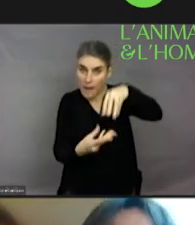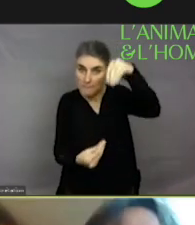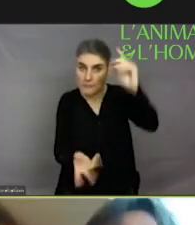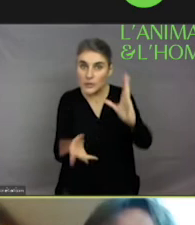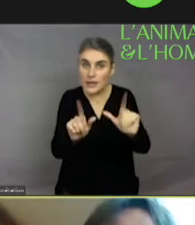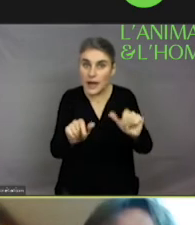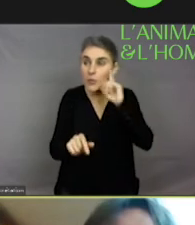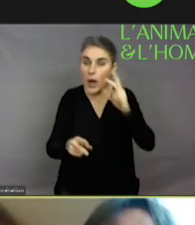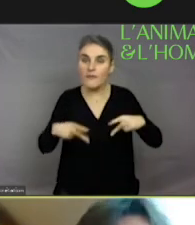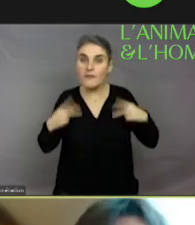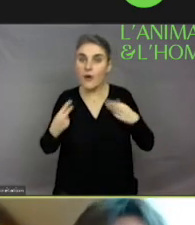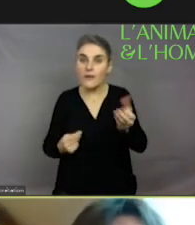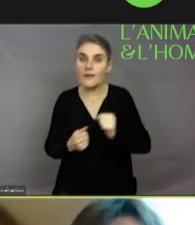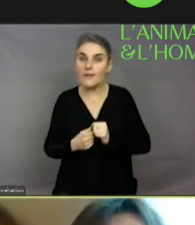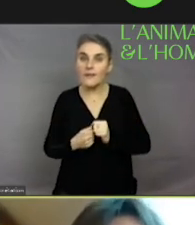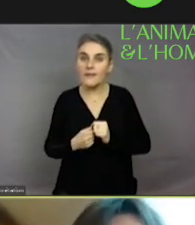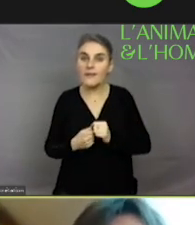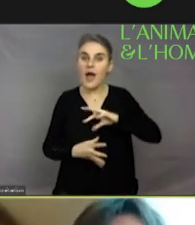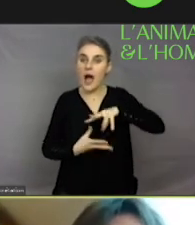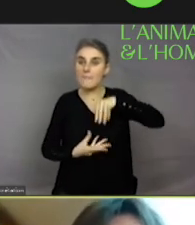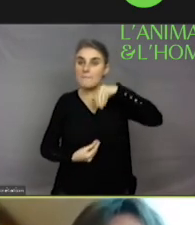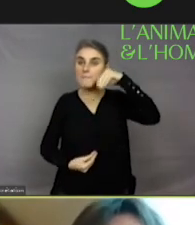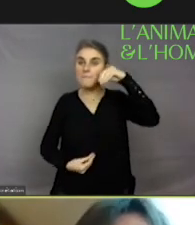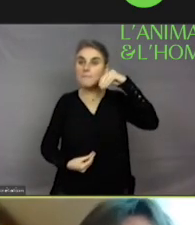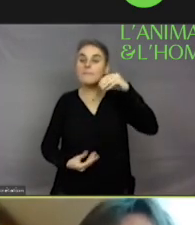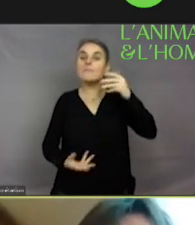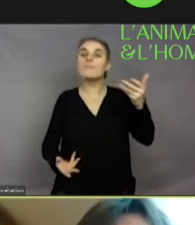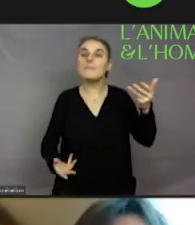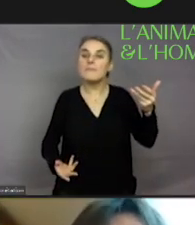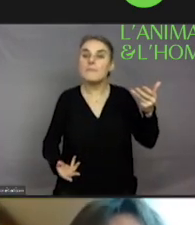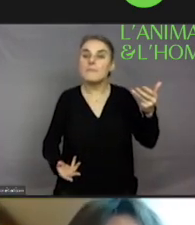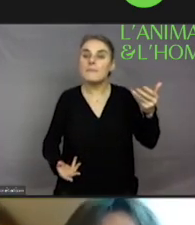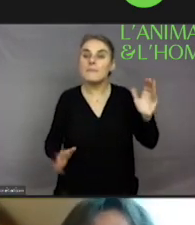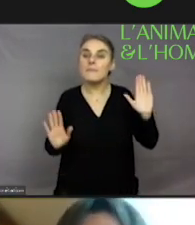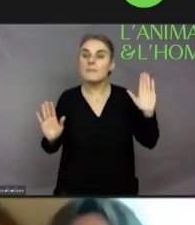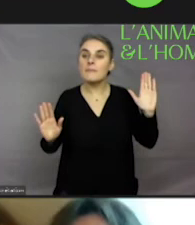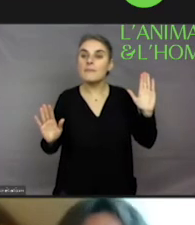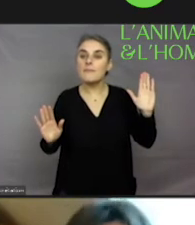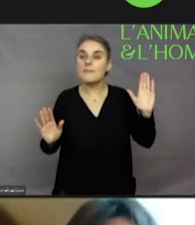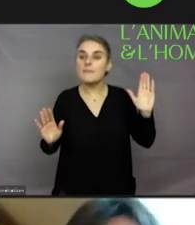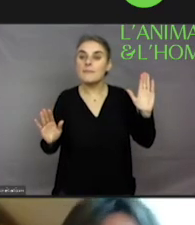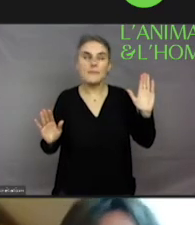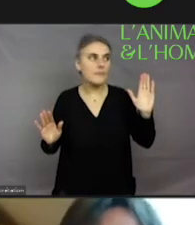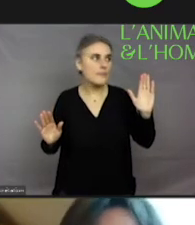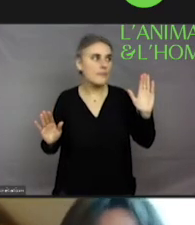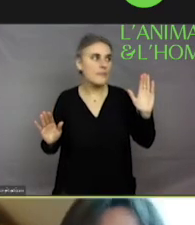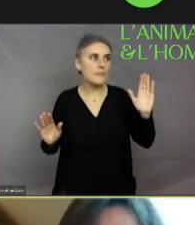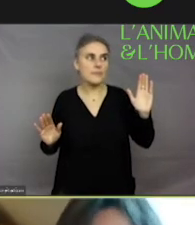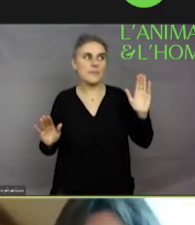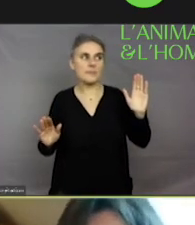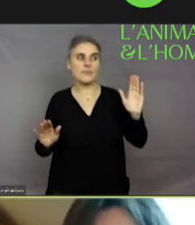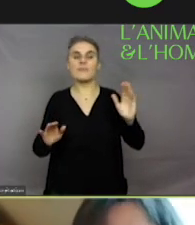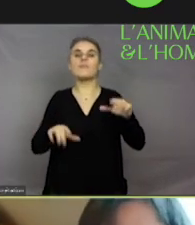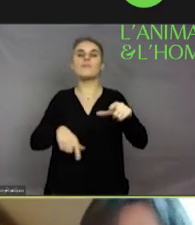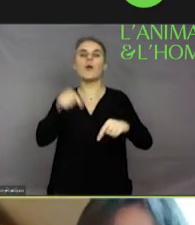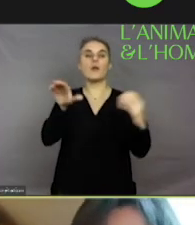Donc, finalement, l'âme, c'est pas du phytosémiotique. C'est pas du tout la définition. c'est la phytosémiotique. Je ne sais pas, l'âme, ça a été aussi un mot